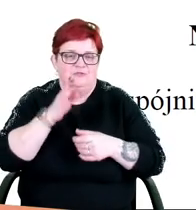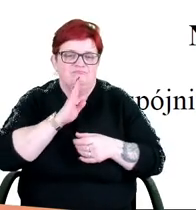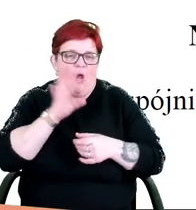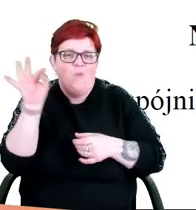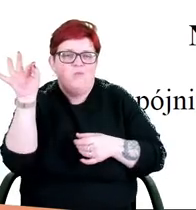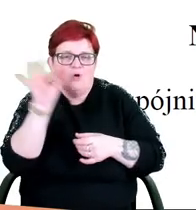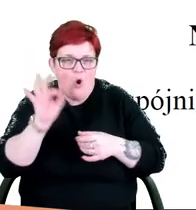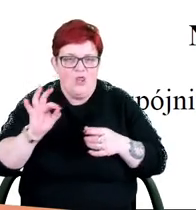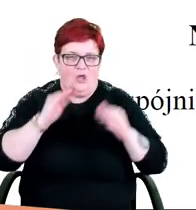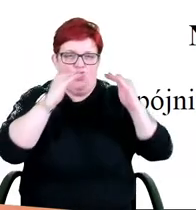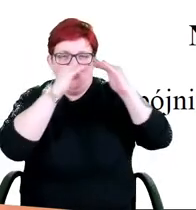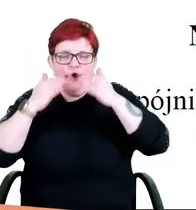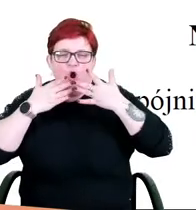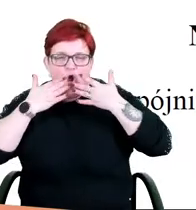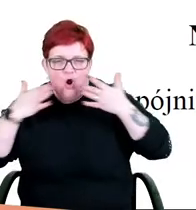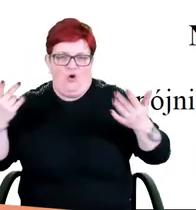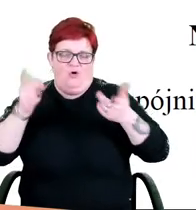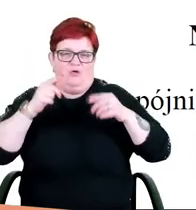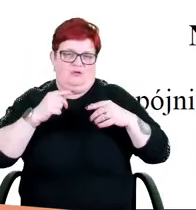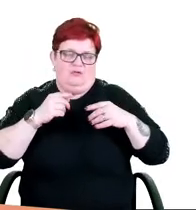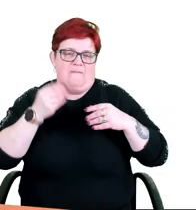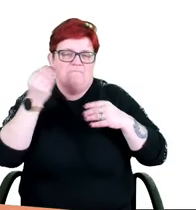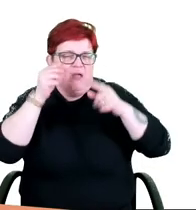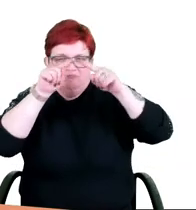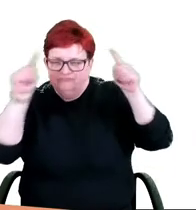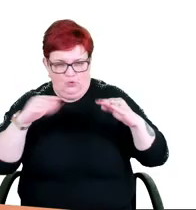ujednoliconej wielkości, stylistyce i kolorze.